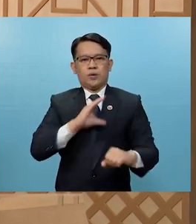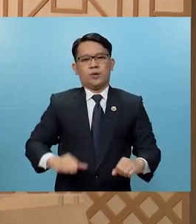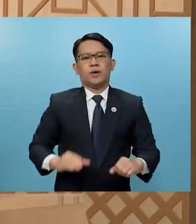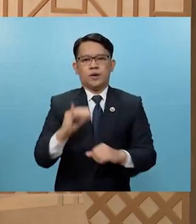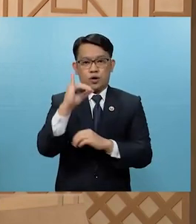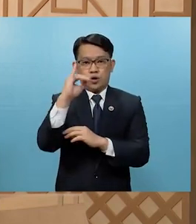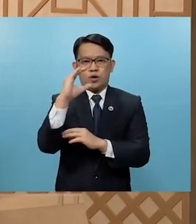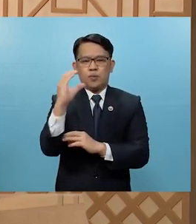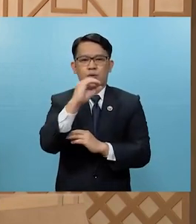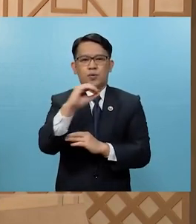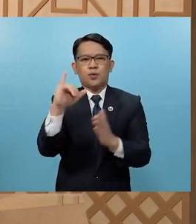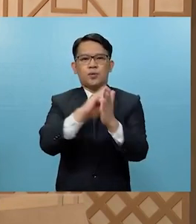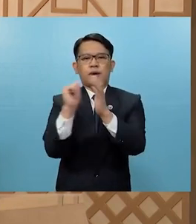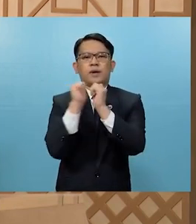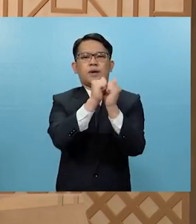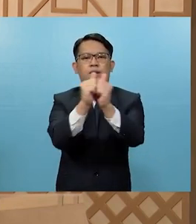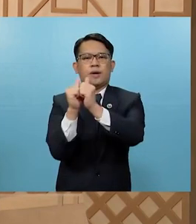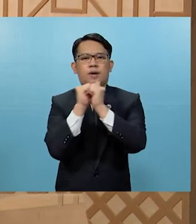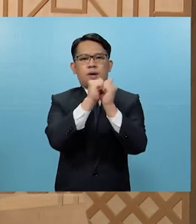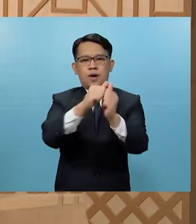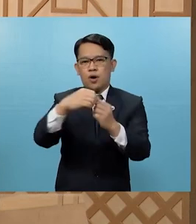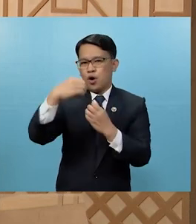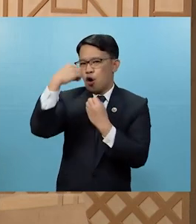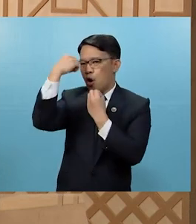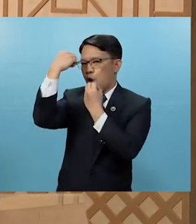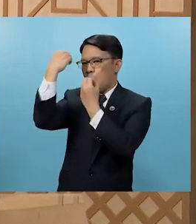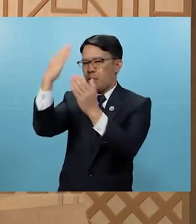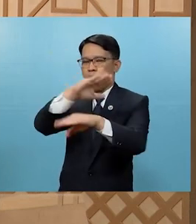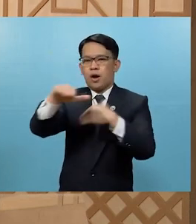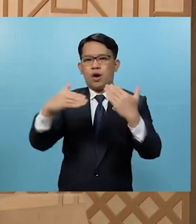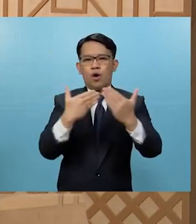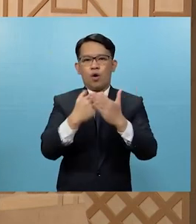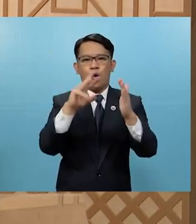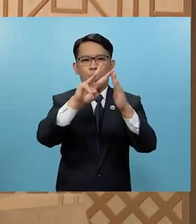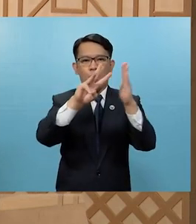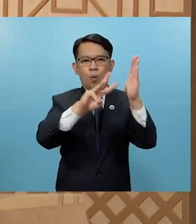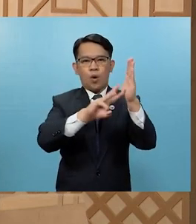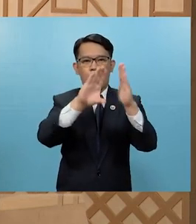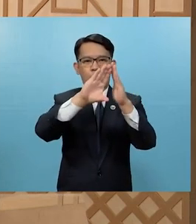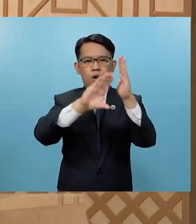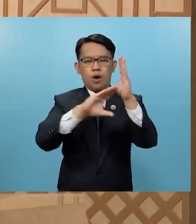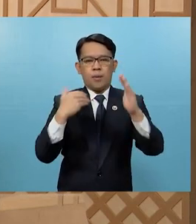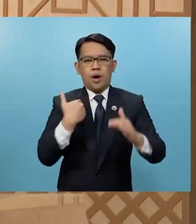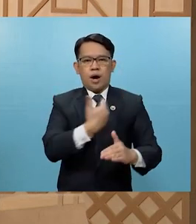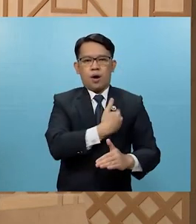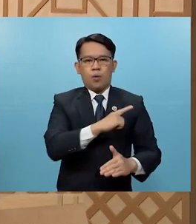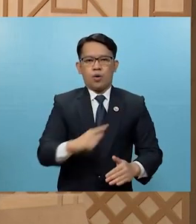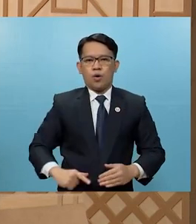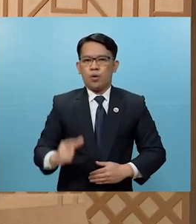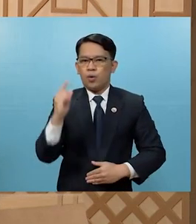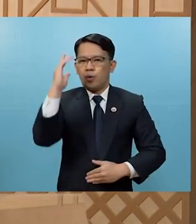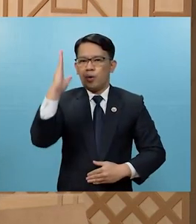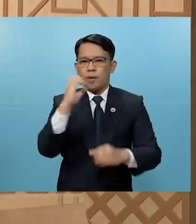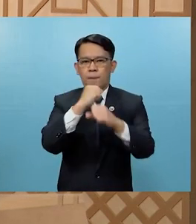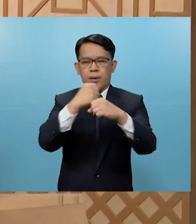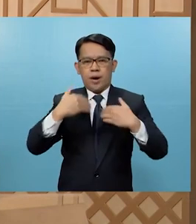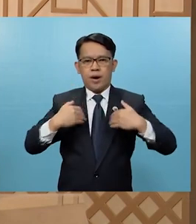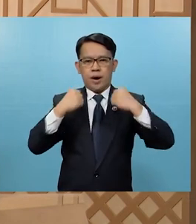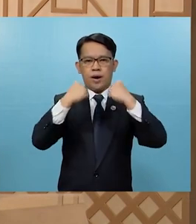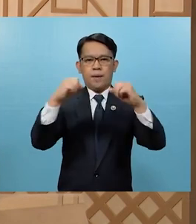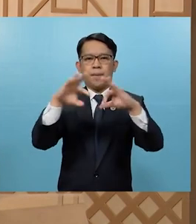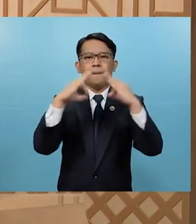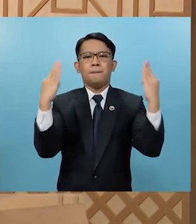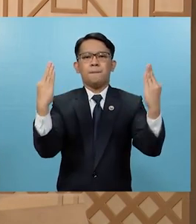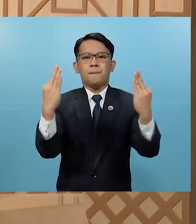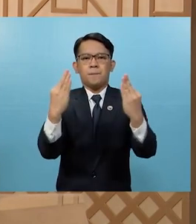Kristo upang sama-sama nating sundin ang lahat ng kalooban ng Panginoon Diyos sa ikatatag ng bawat